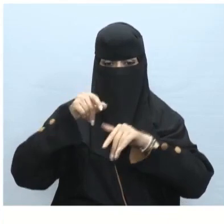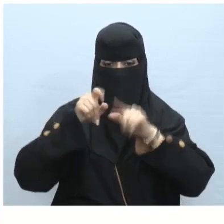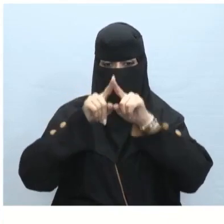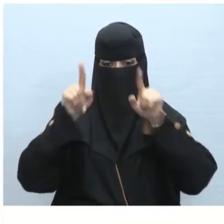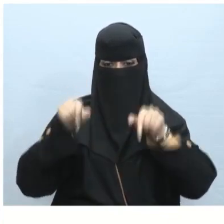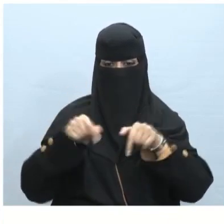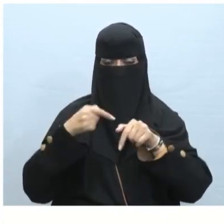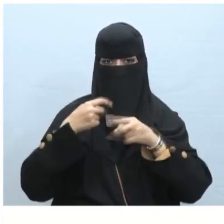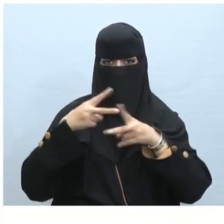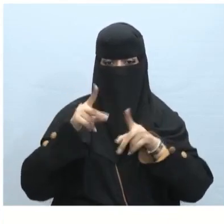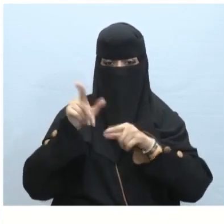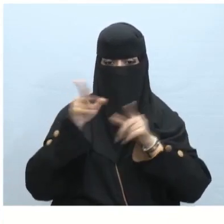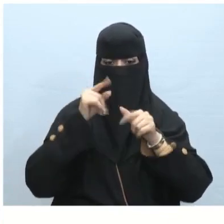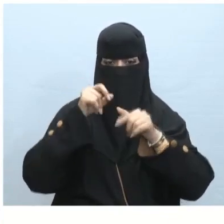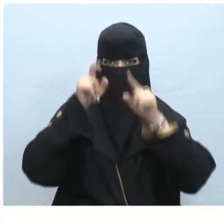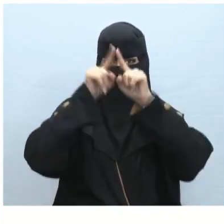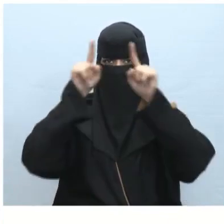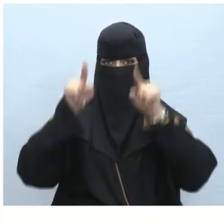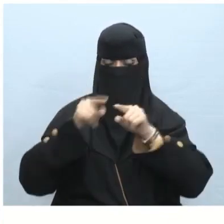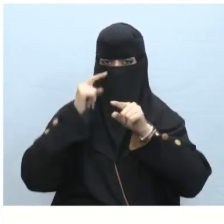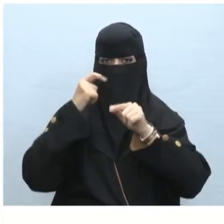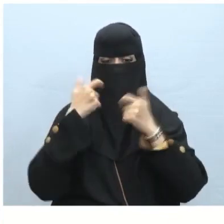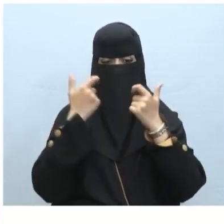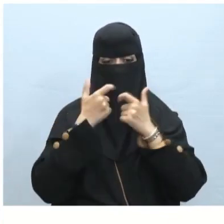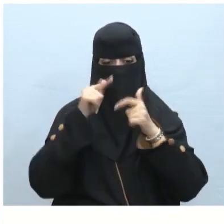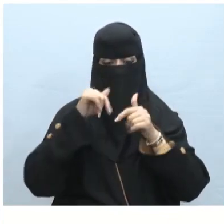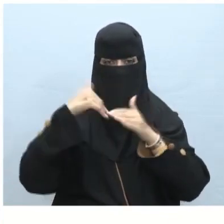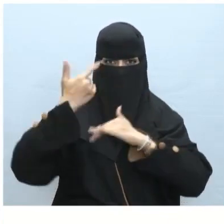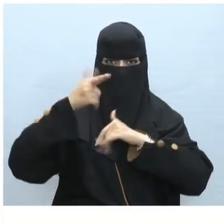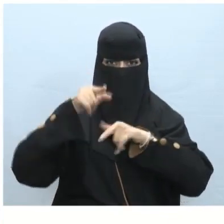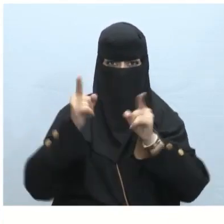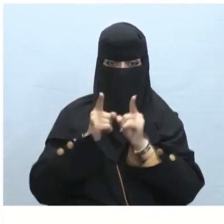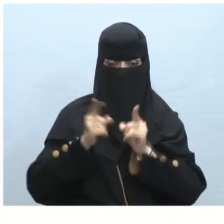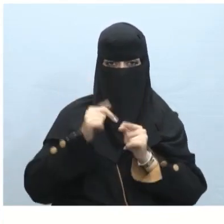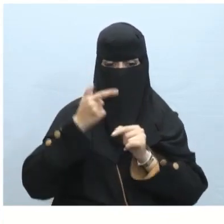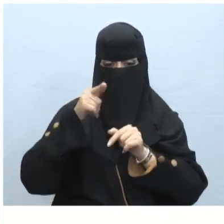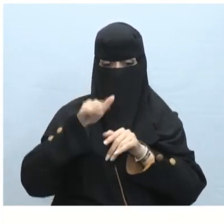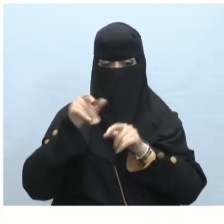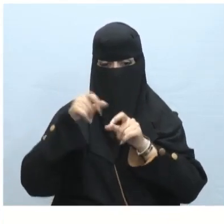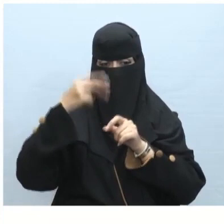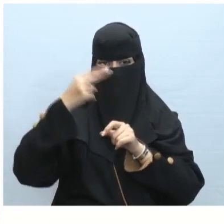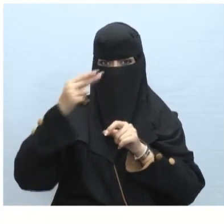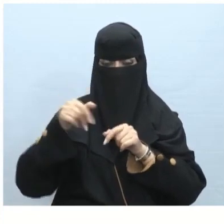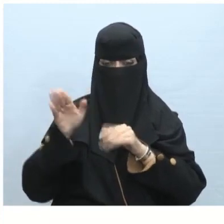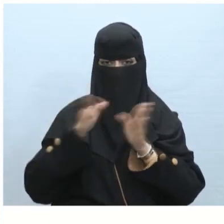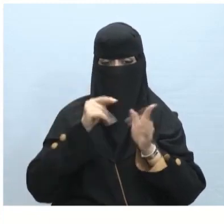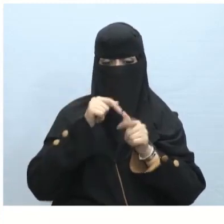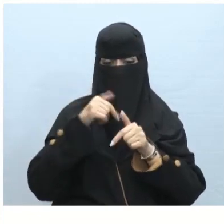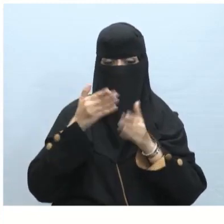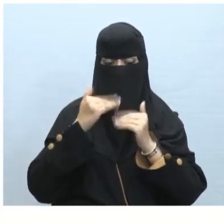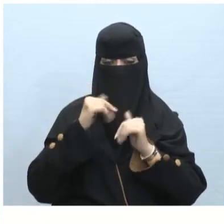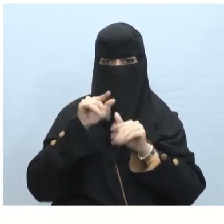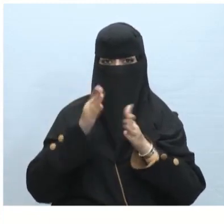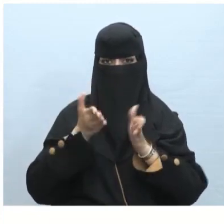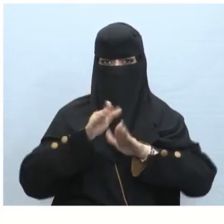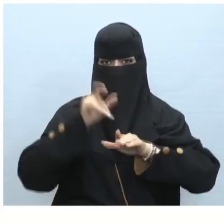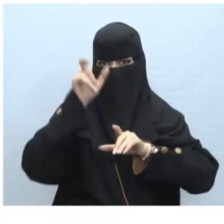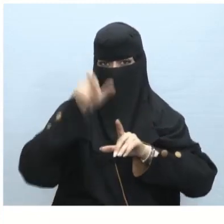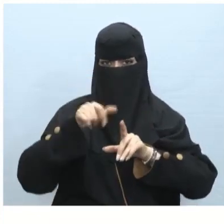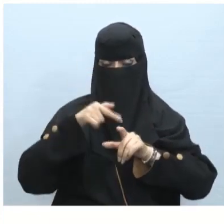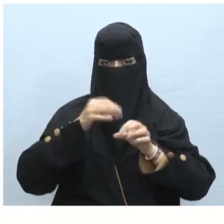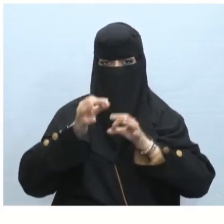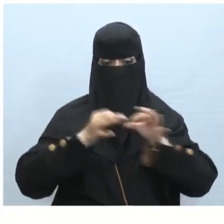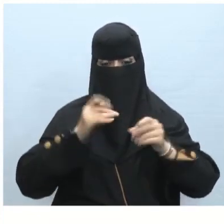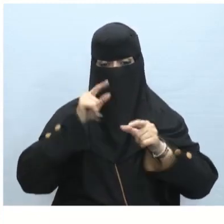ستظهر قائمة نلاحظ بعد تحديده ستظهر قائمة تصميم SmartArt وأيضا قائمة